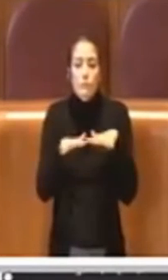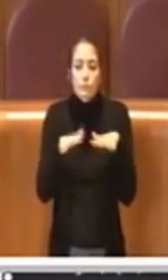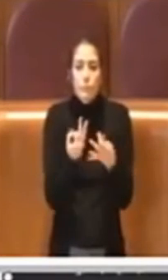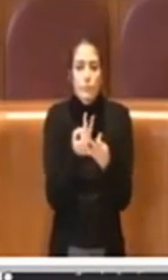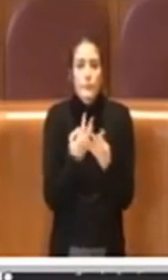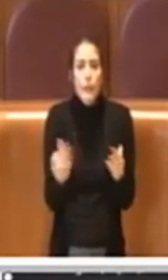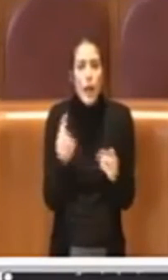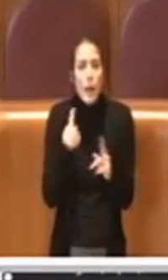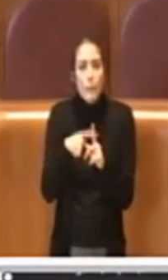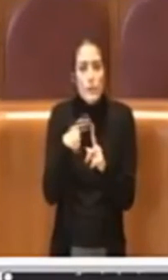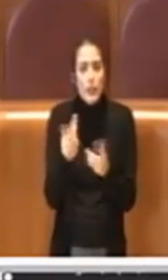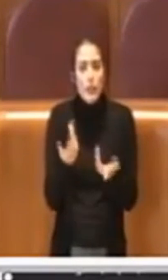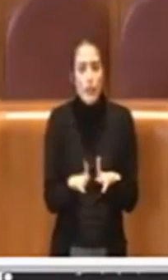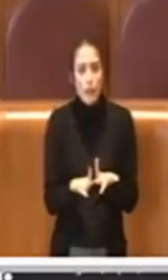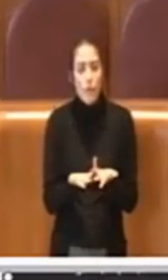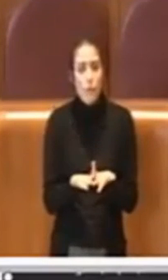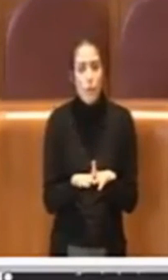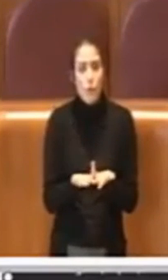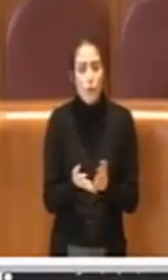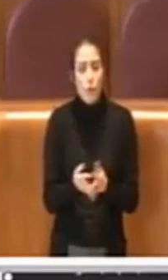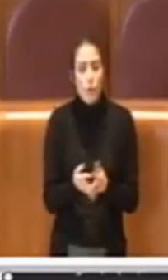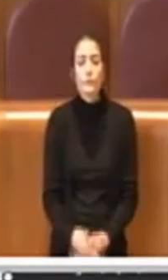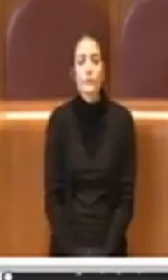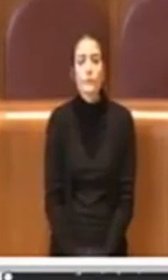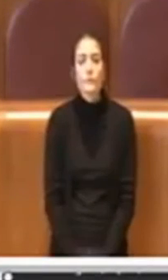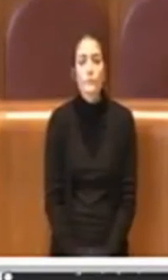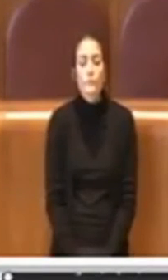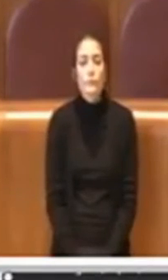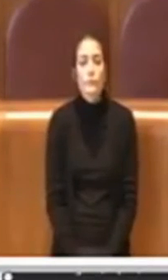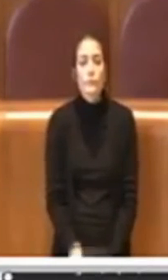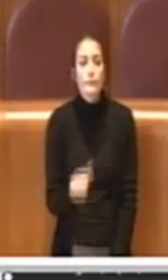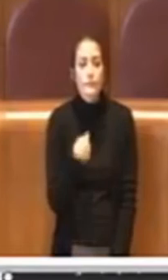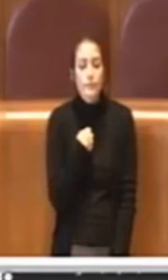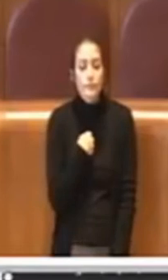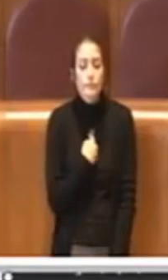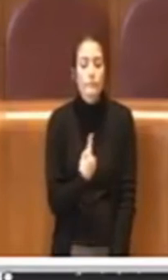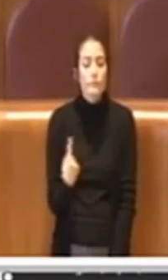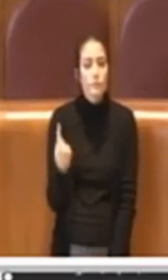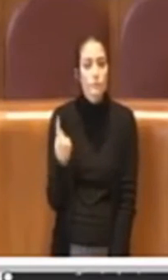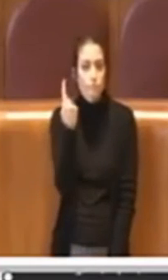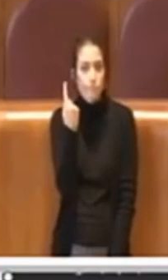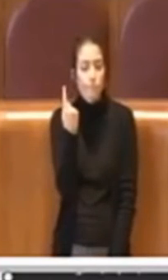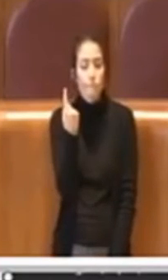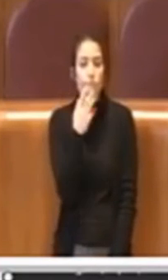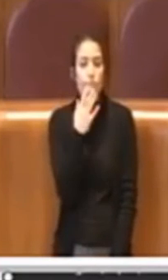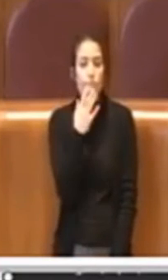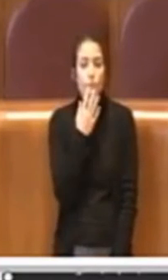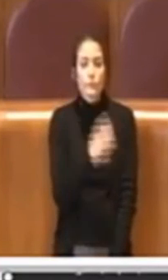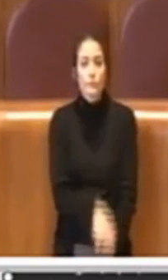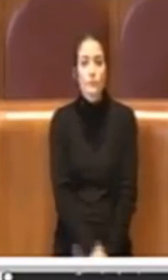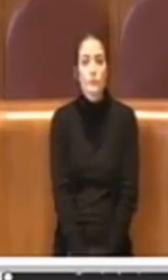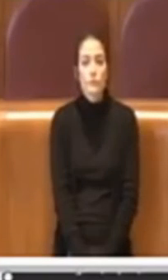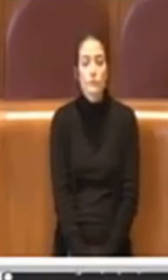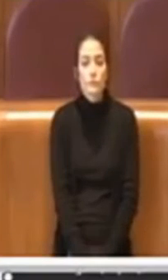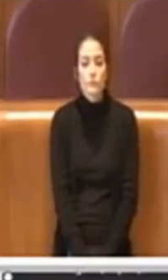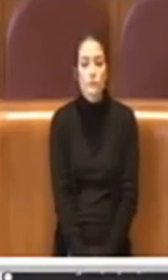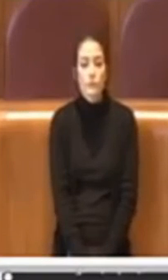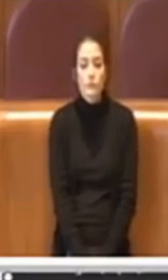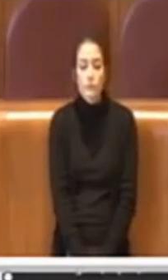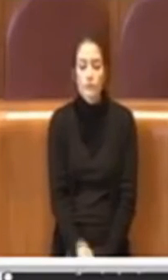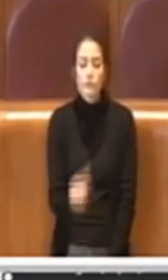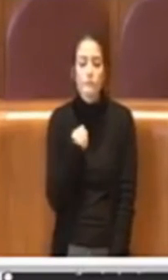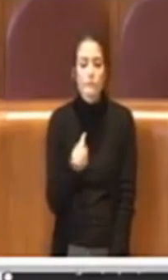giusta. Io ho sentito tante